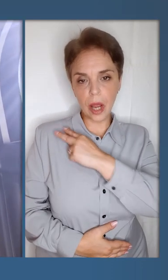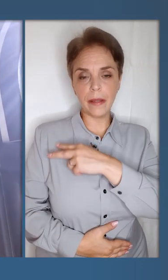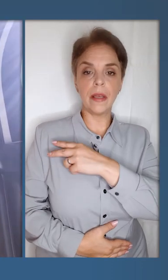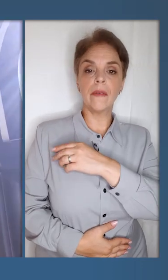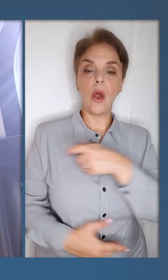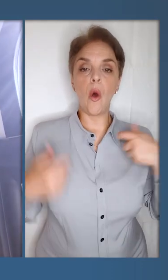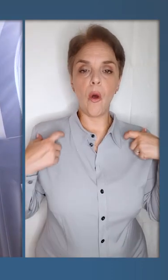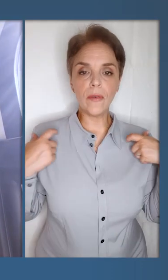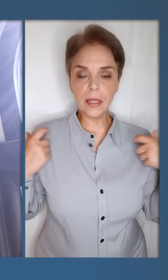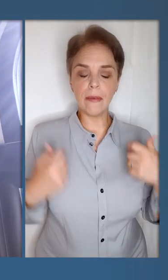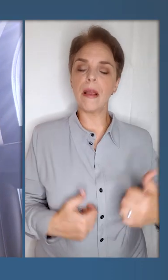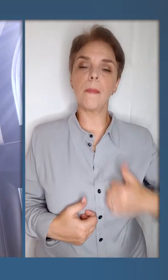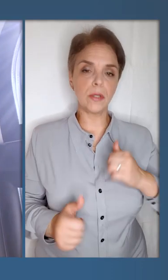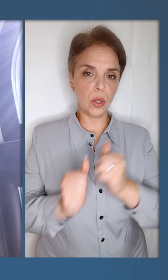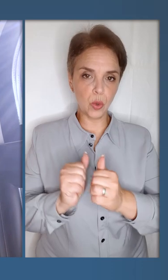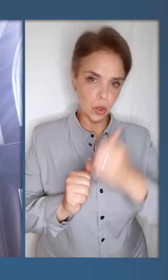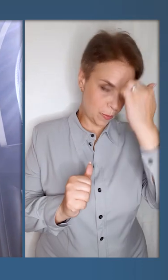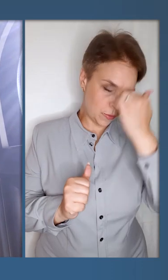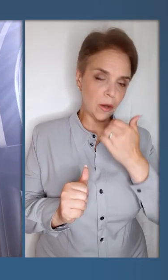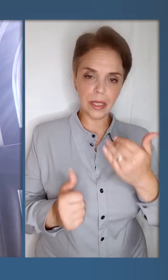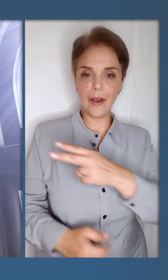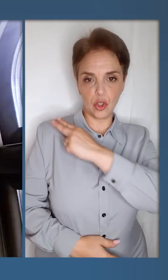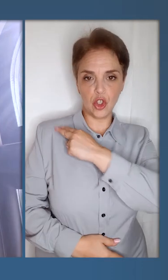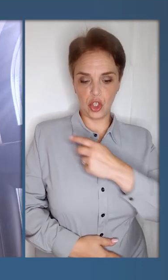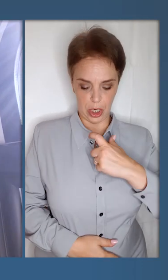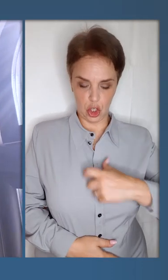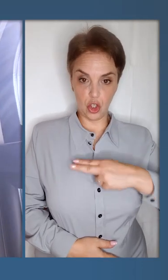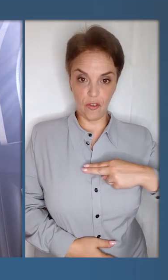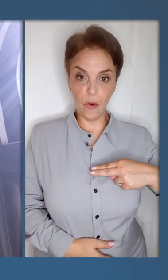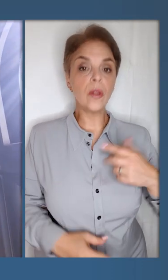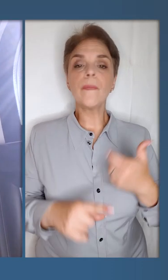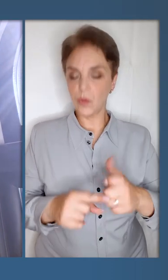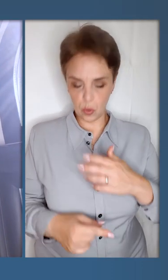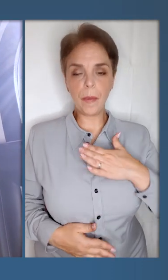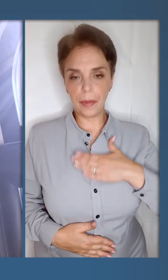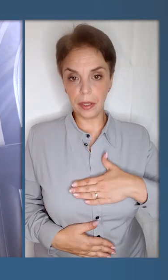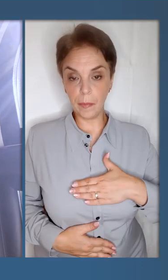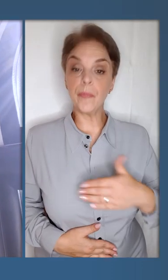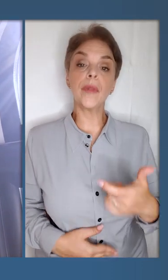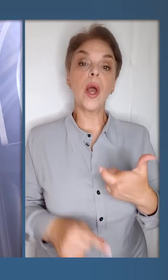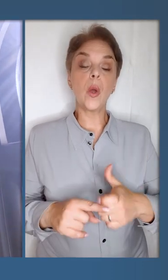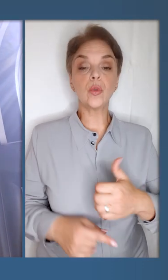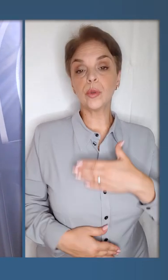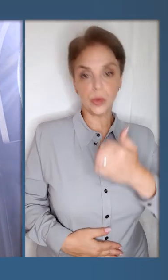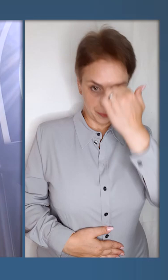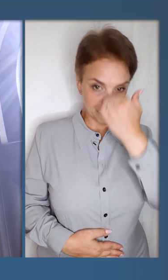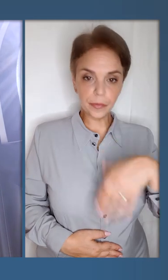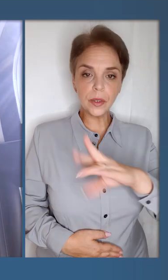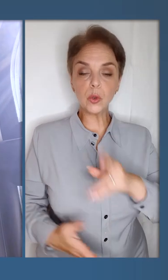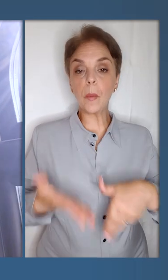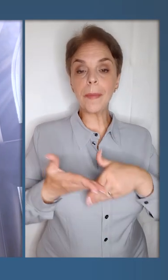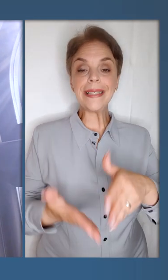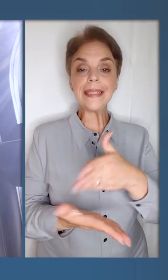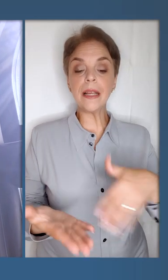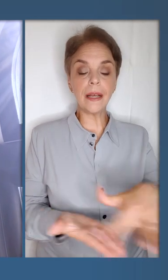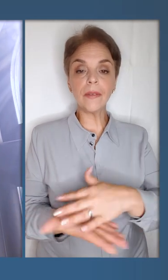сержантки, офіцери. Пишаюся кожним. Дякую, хлопці, за ваші шеврони. Дуже приємно. Окремо хочу сьогодні подякувати усім,